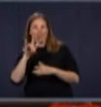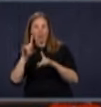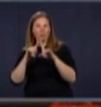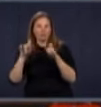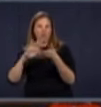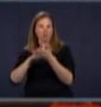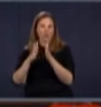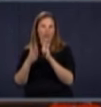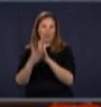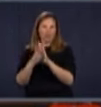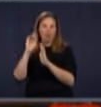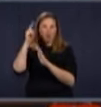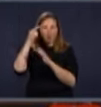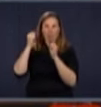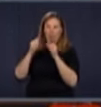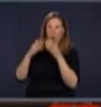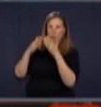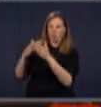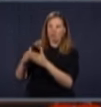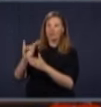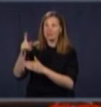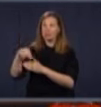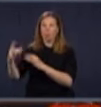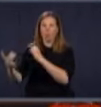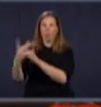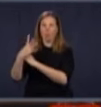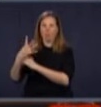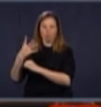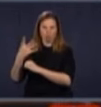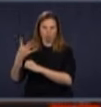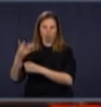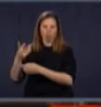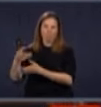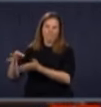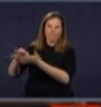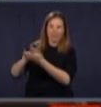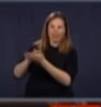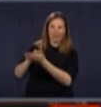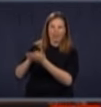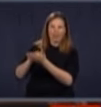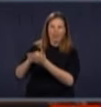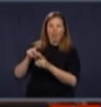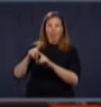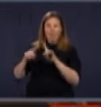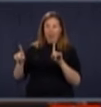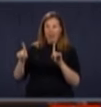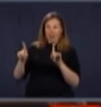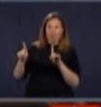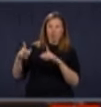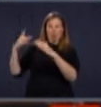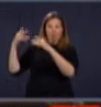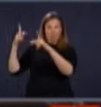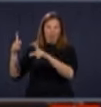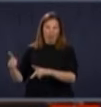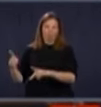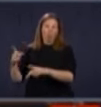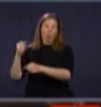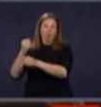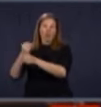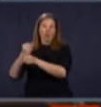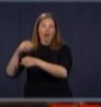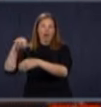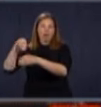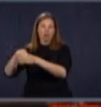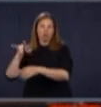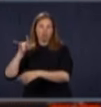tourner vers les transporteurs qui ne veulent pas payer. Alors, l'industrie du voyage fait pression pour que le gouvernement, sur le gouvernement, pour que les voyageurs ne soient pas